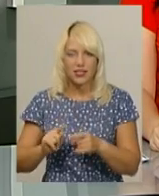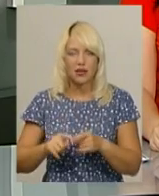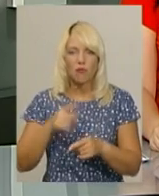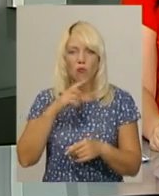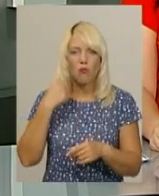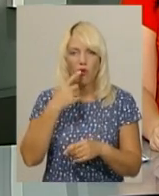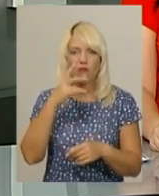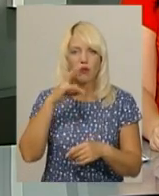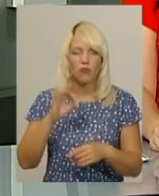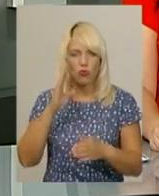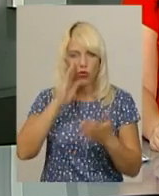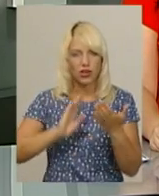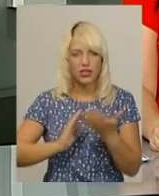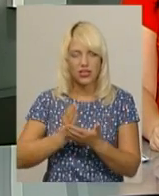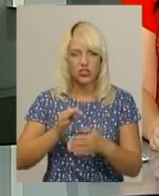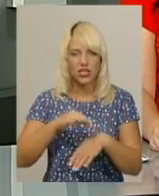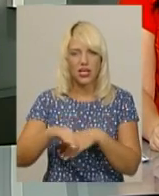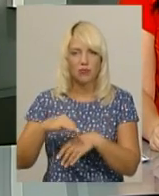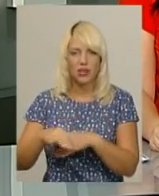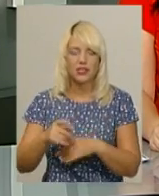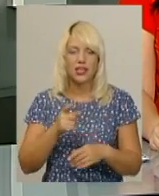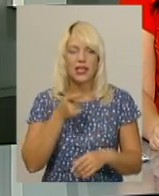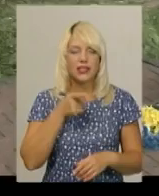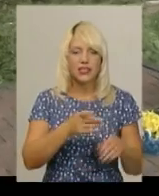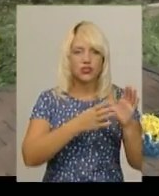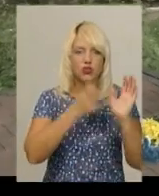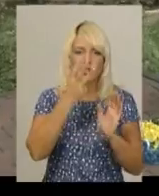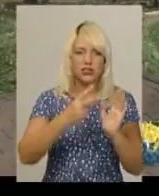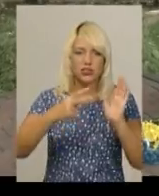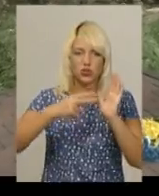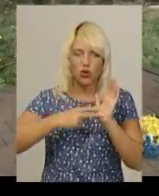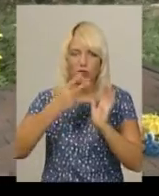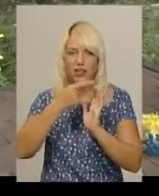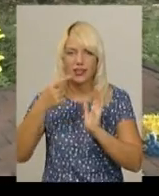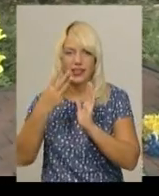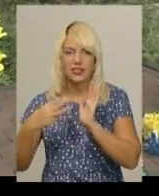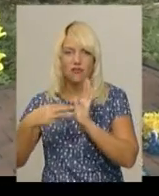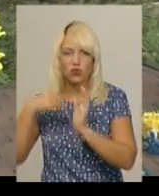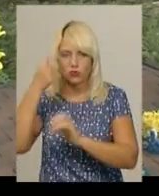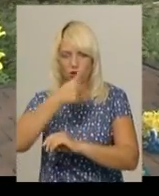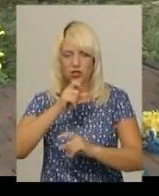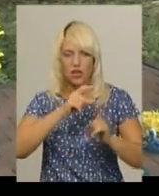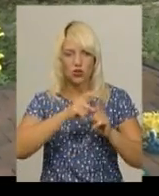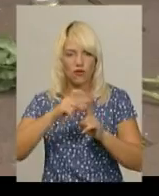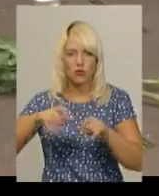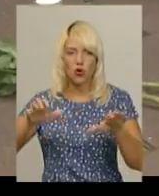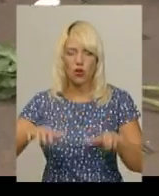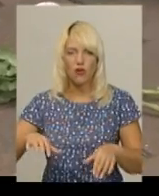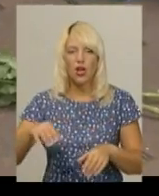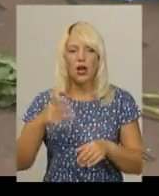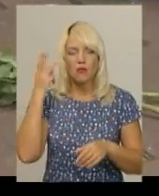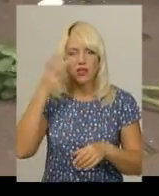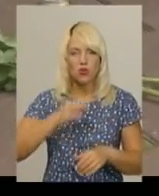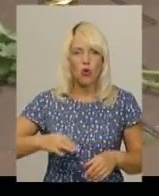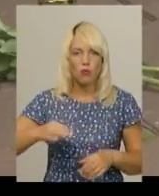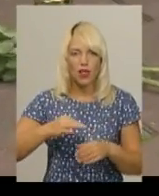репресії, що тривали впродовж 1937-38 років. За словами голови Хмельницького обласного товариства політичних